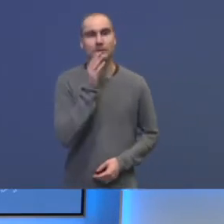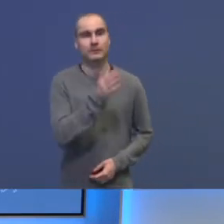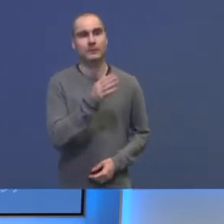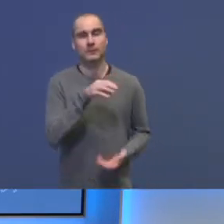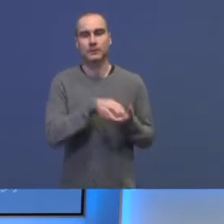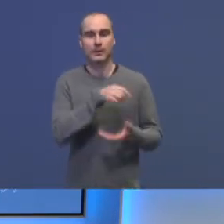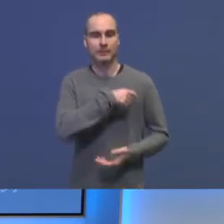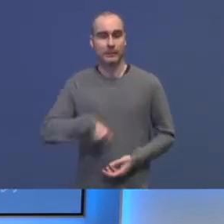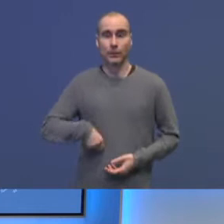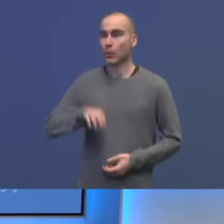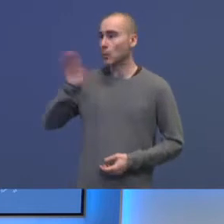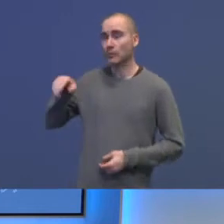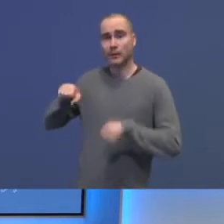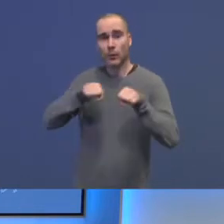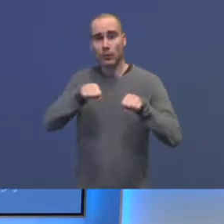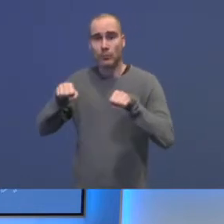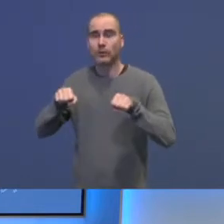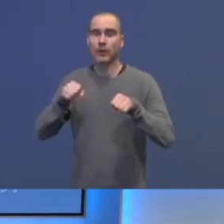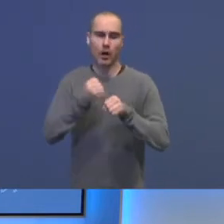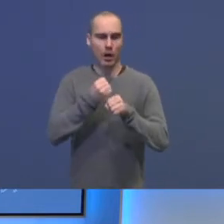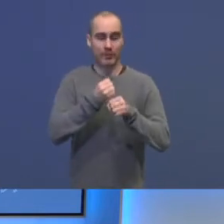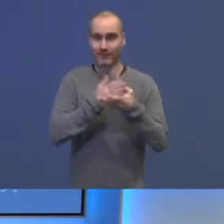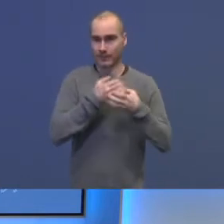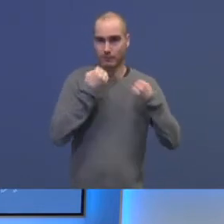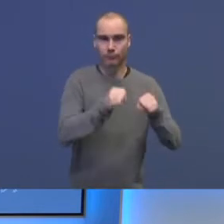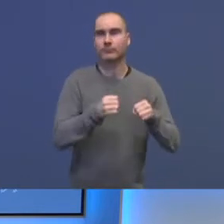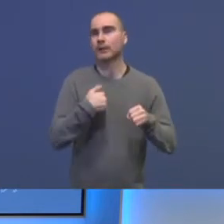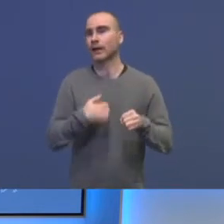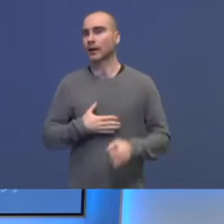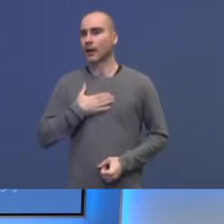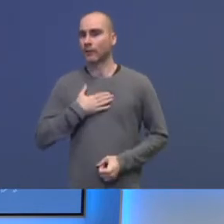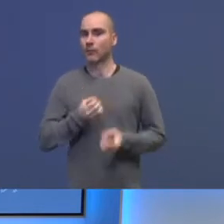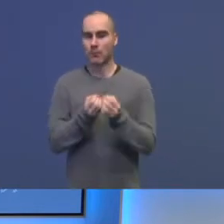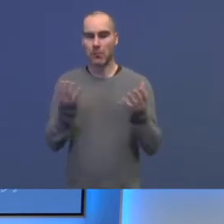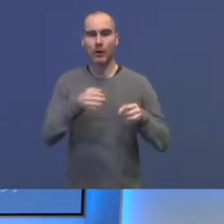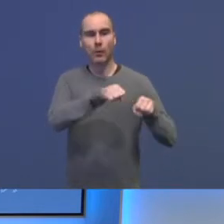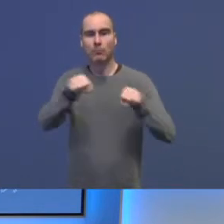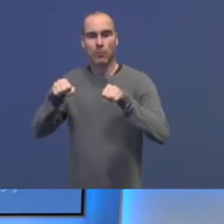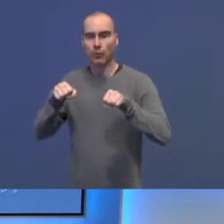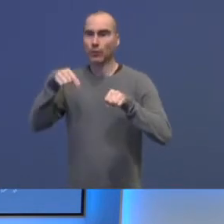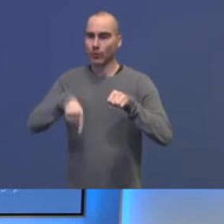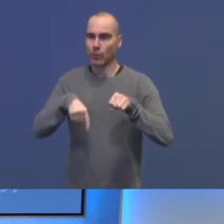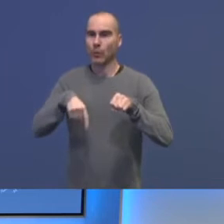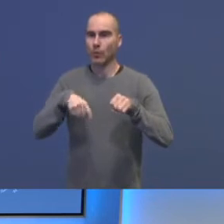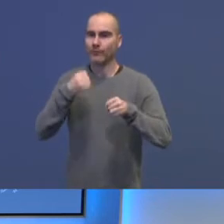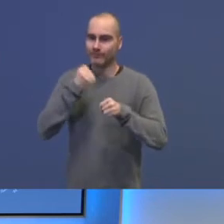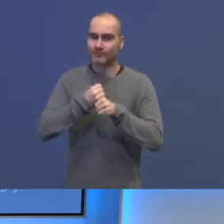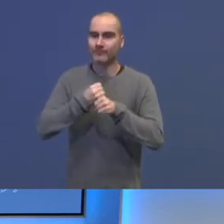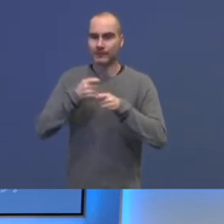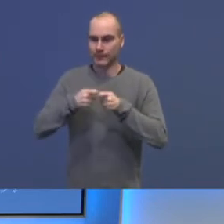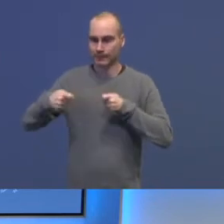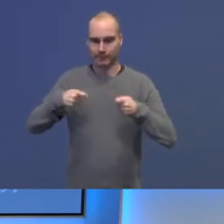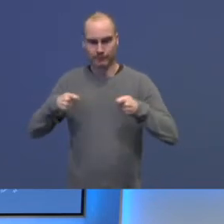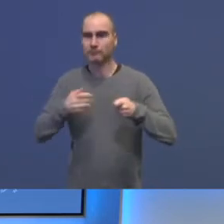kommunene så er arbeidet allerede i gang. Og jeg er glad for at så mange kommuner nå strekker seg langt for å